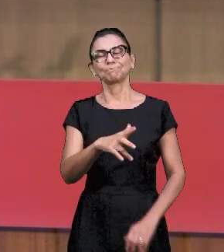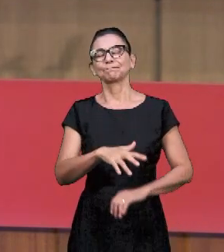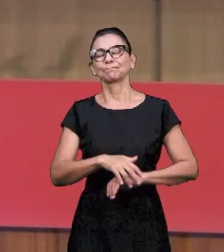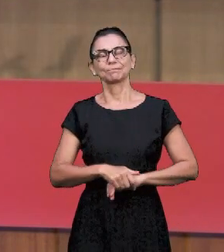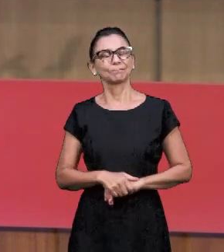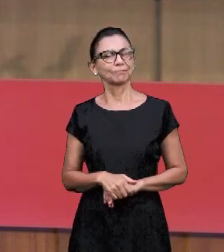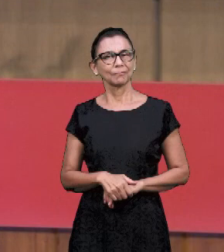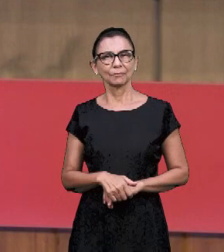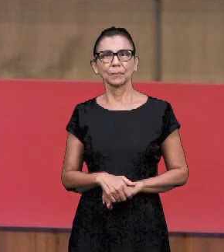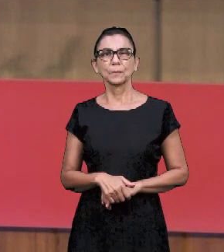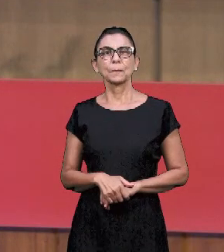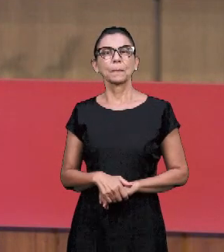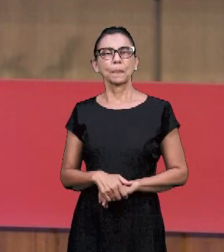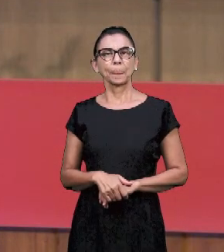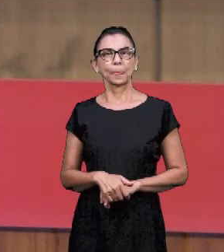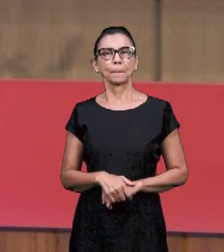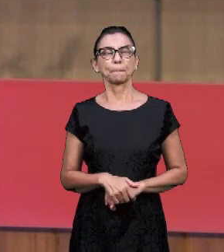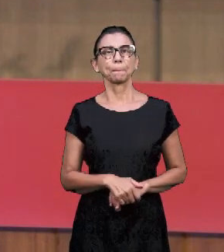завета веры.